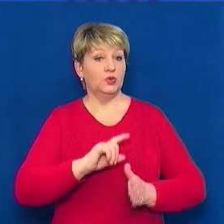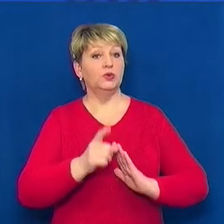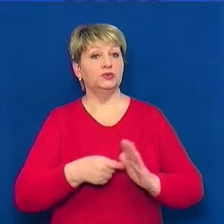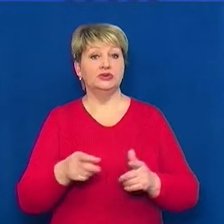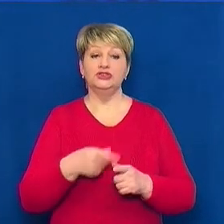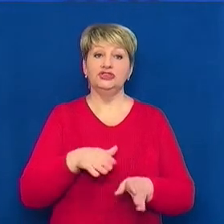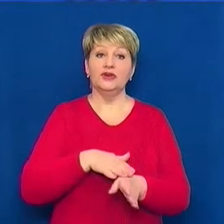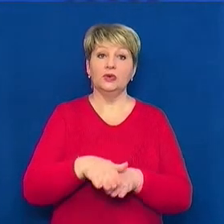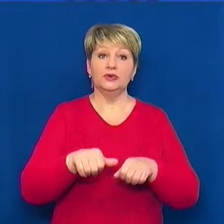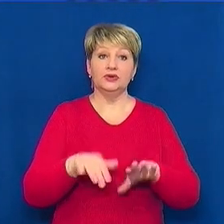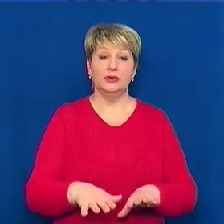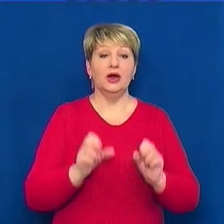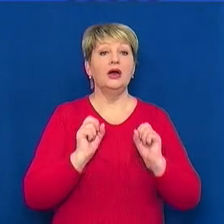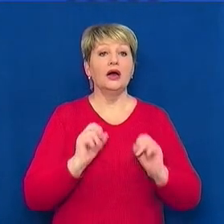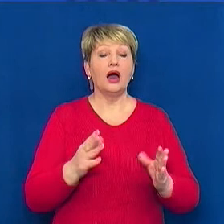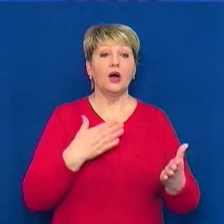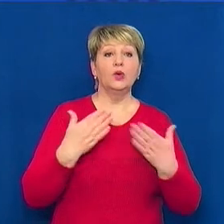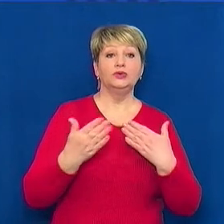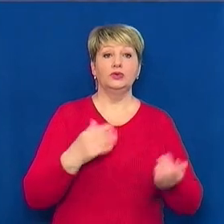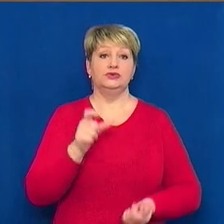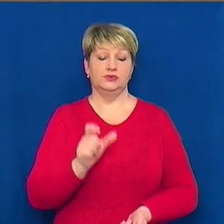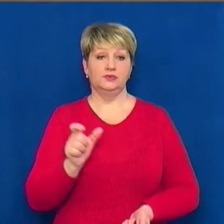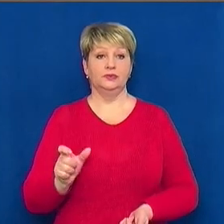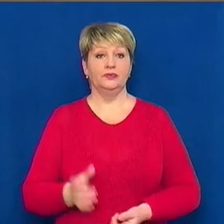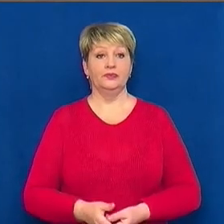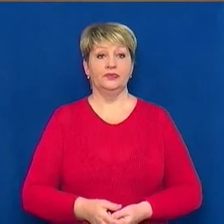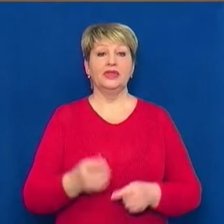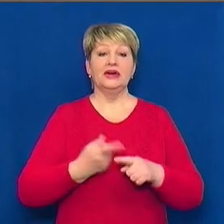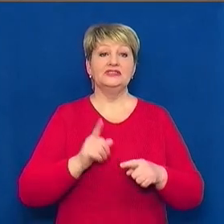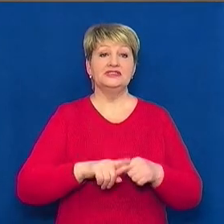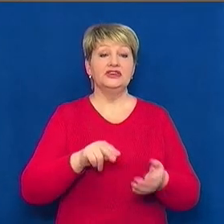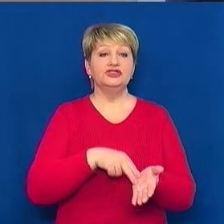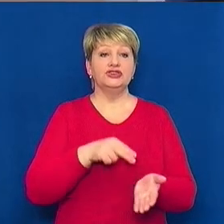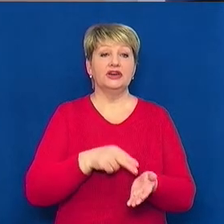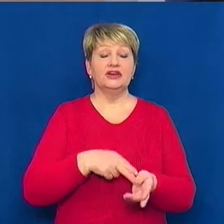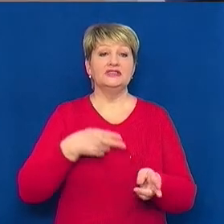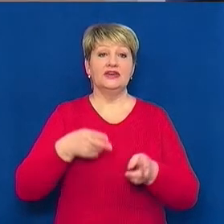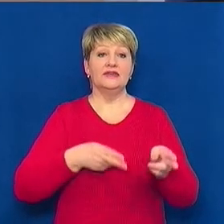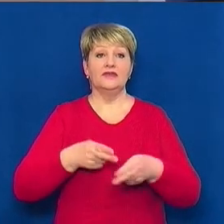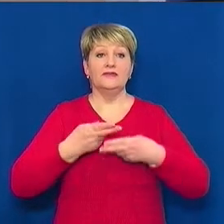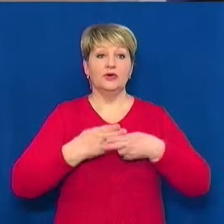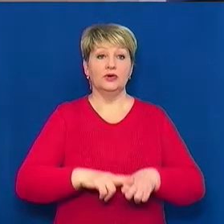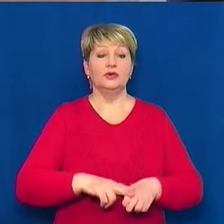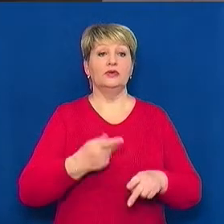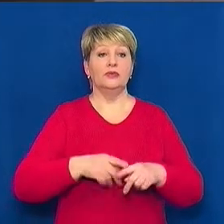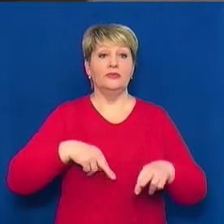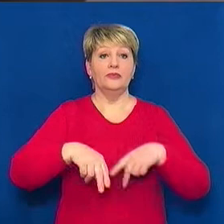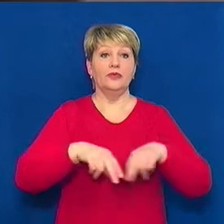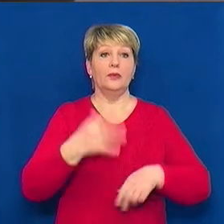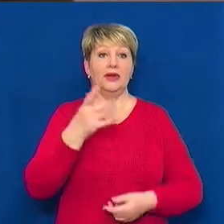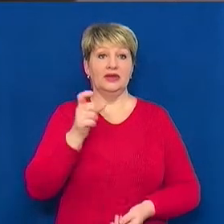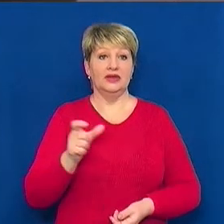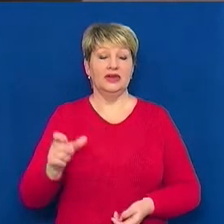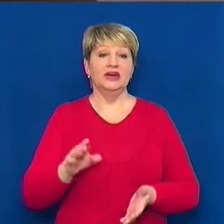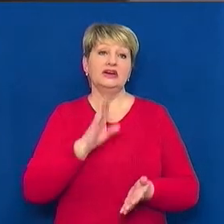виконують рішення та як на нього реагують черкащани. Це Черкаський залізничний вокзал. Біля входу 5 осіб. Черкащанка